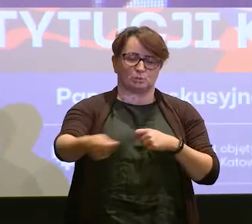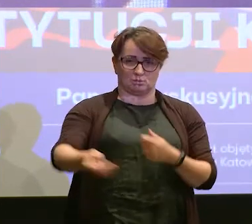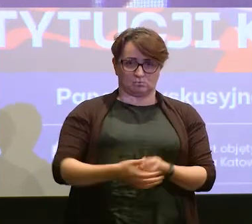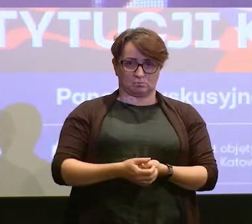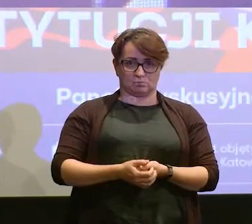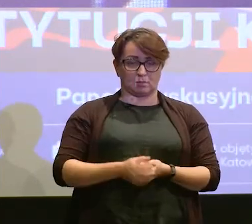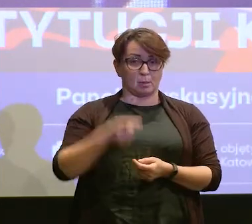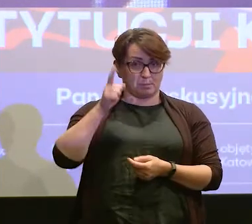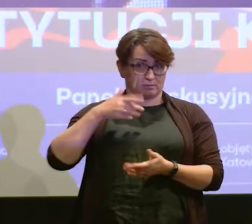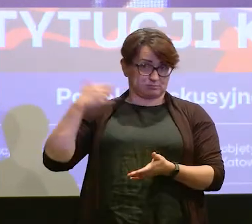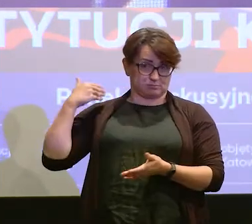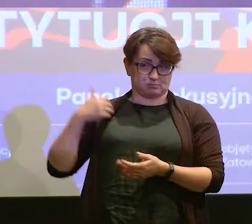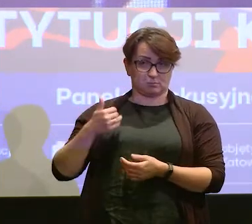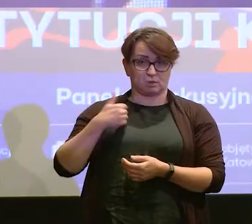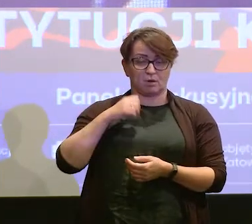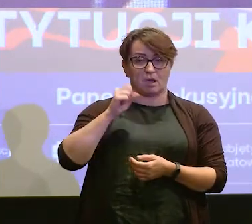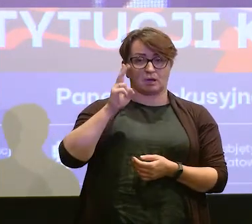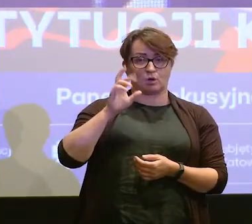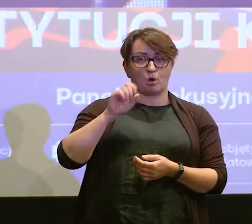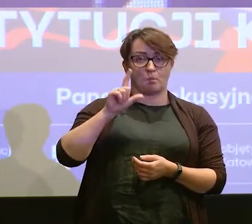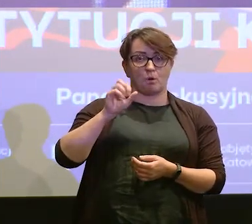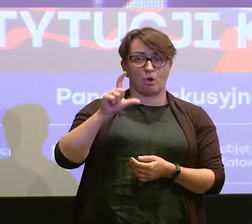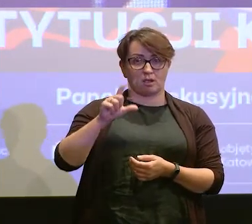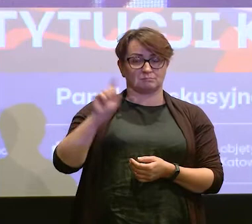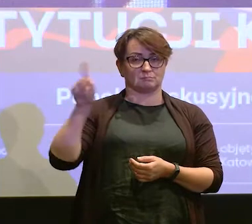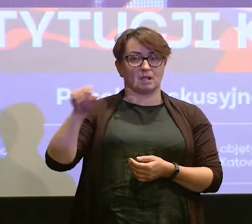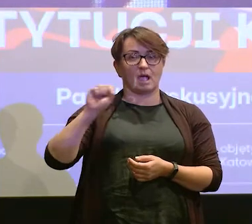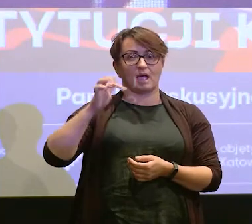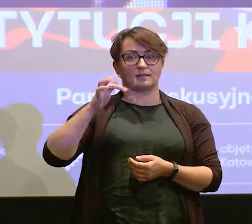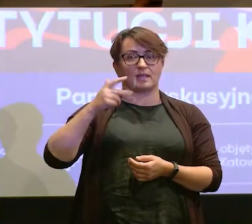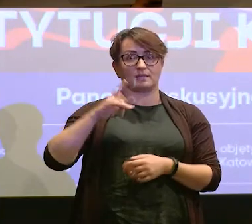Miesiąc temu byłem na Akropolu w Atenach.